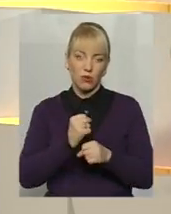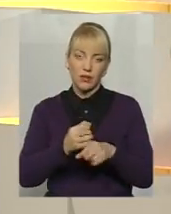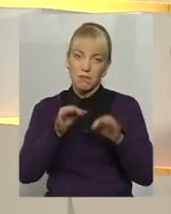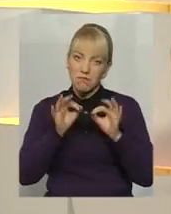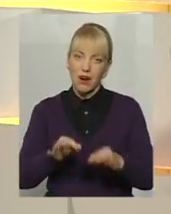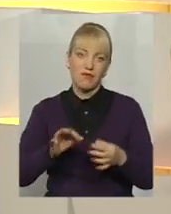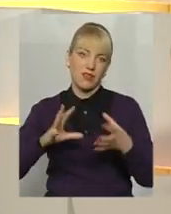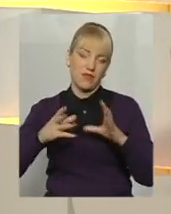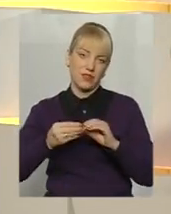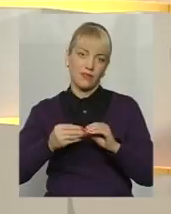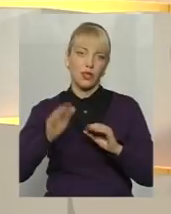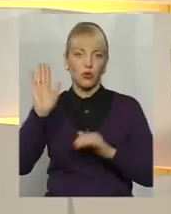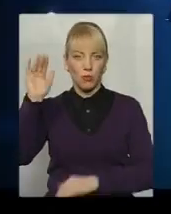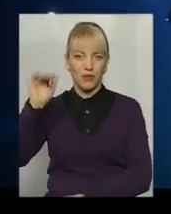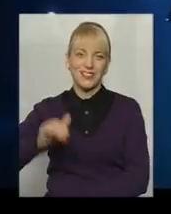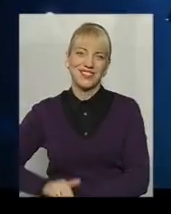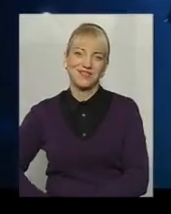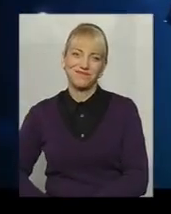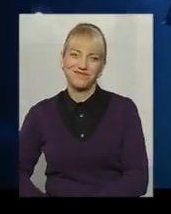правильні висновки. Побачимось!